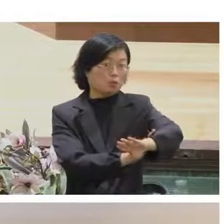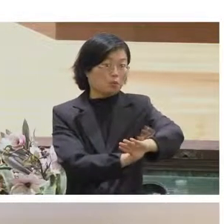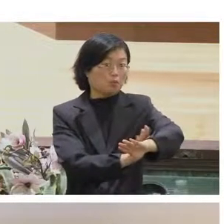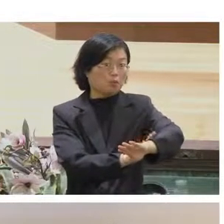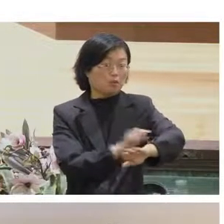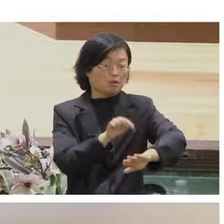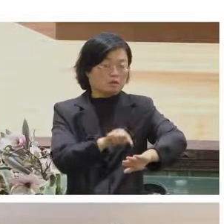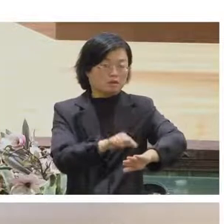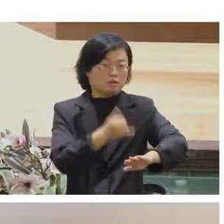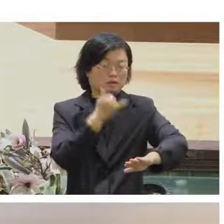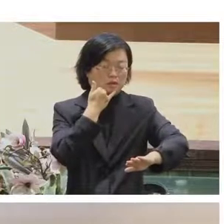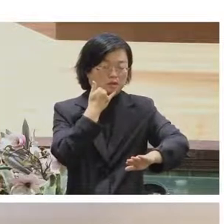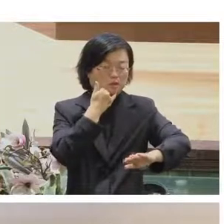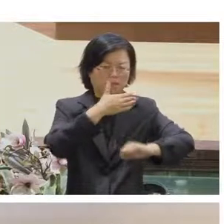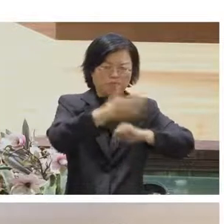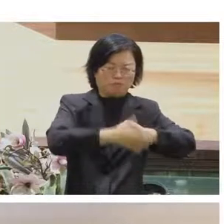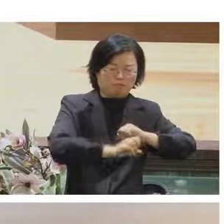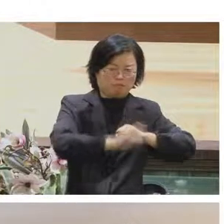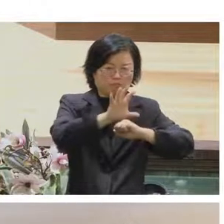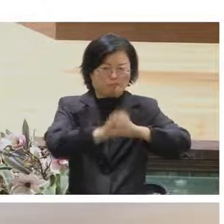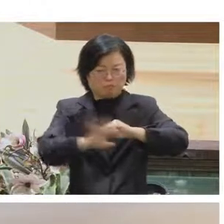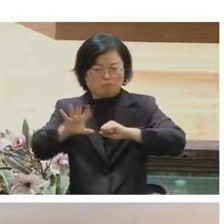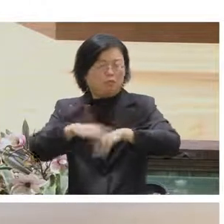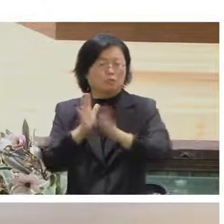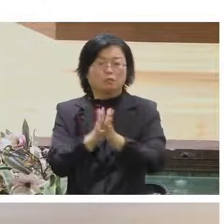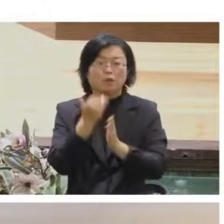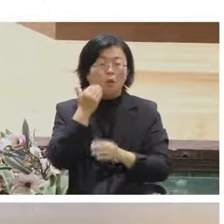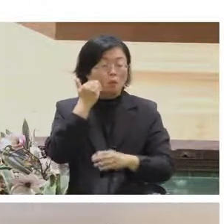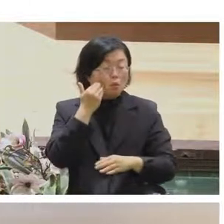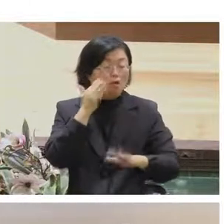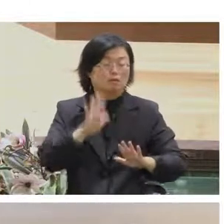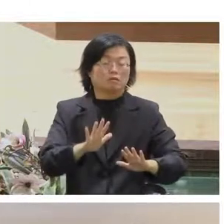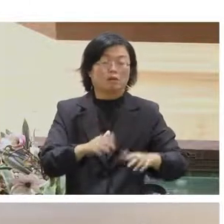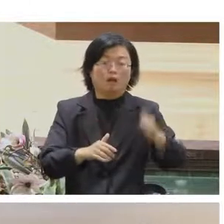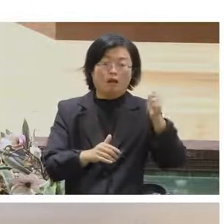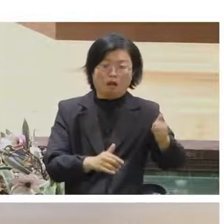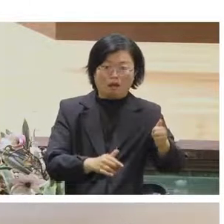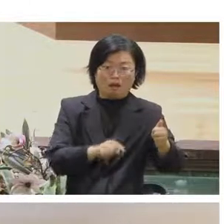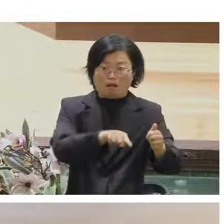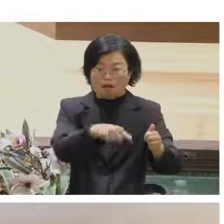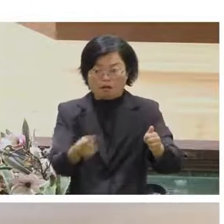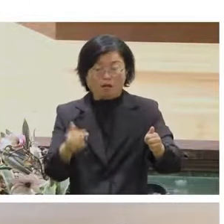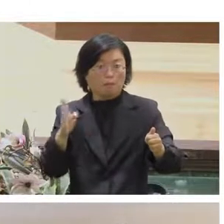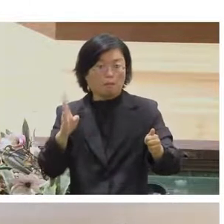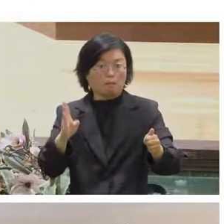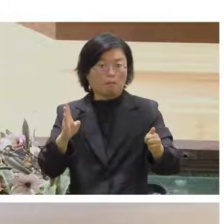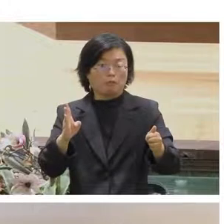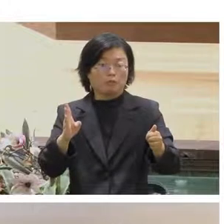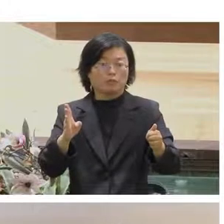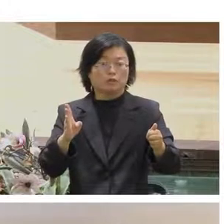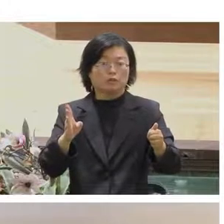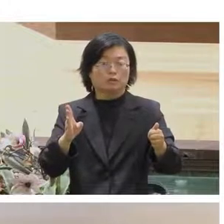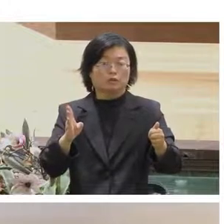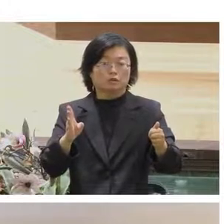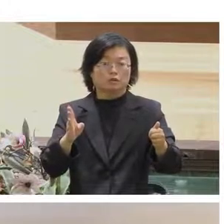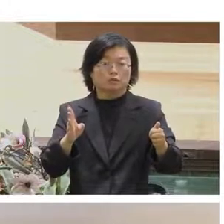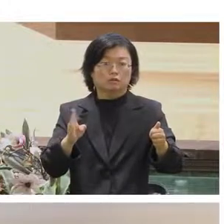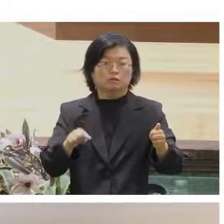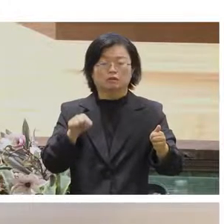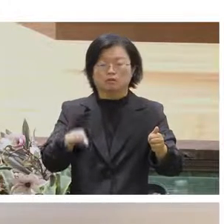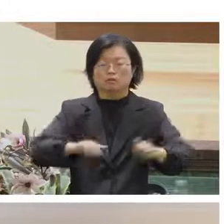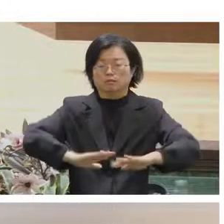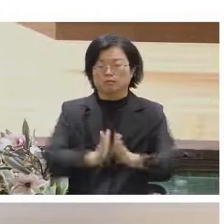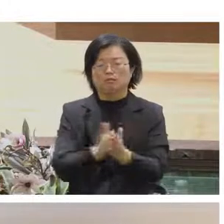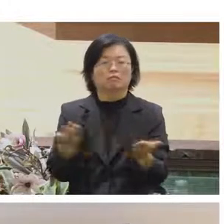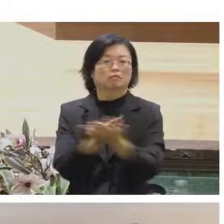很多的場景所以假設我今天想要從A專案到B專案我就是從A走到B點那我就已經切換我的會議室